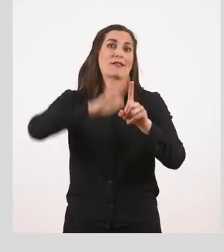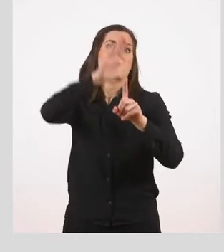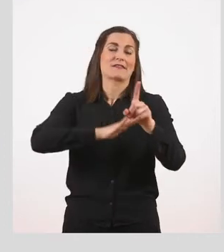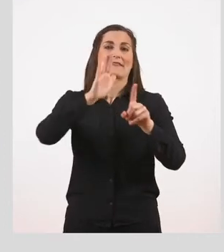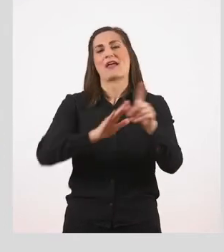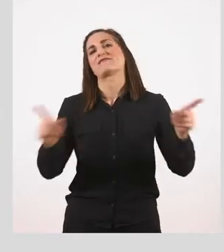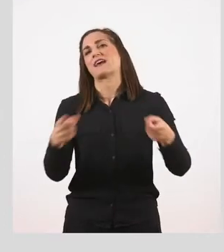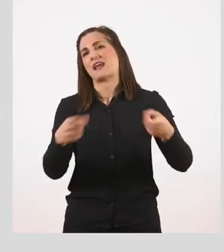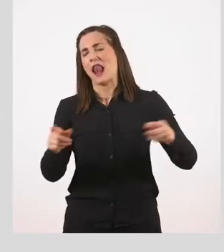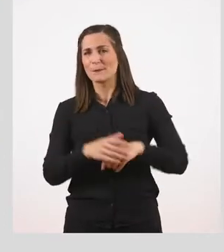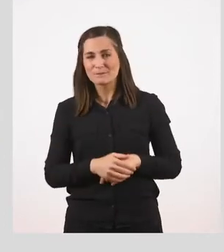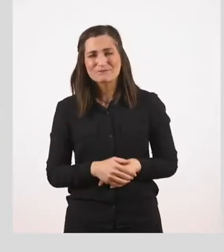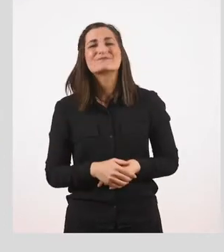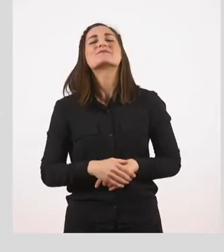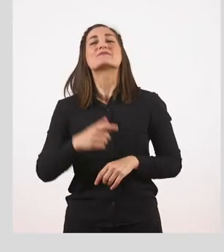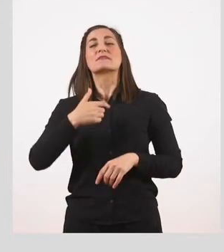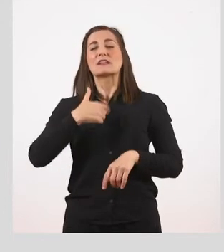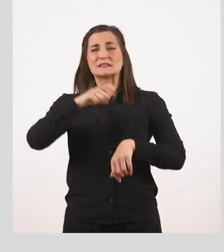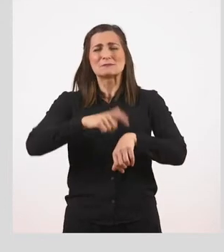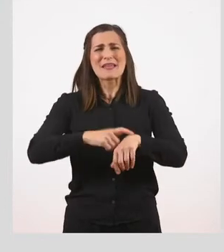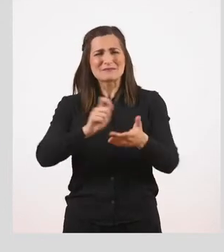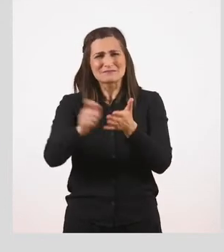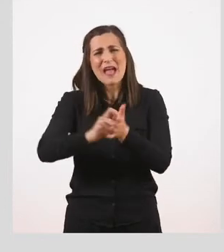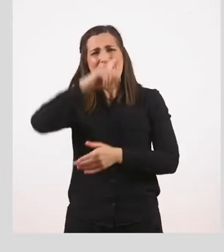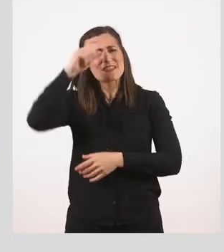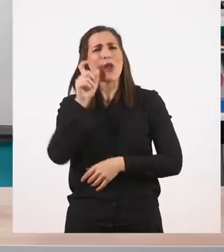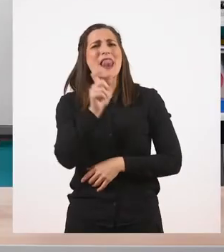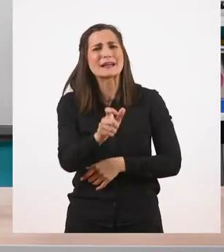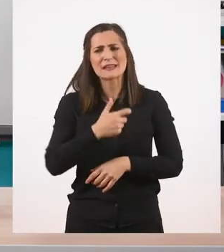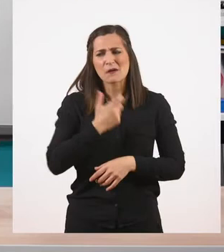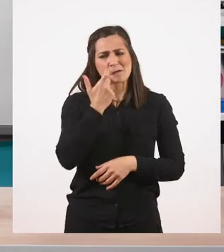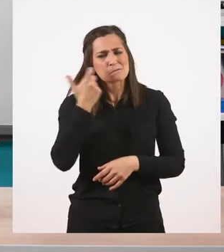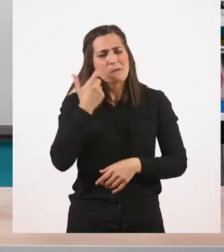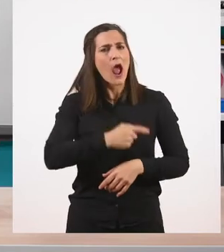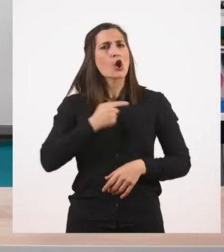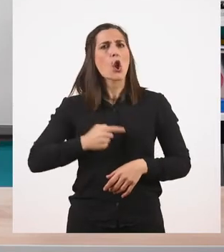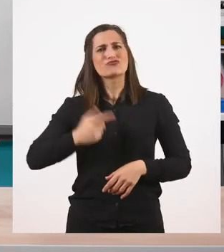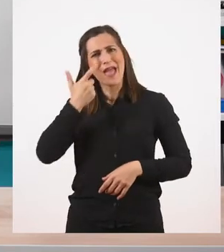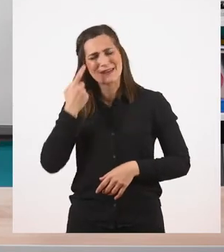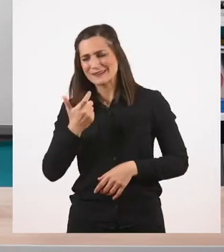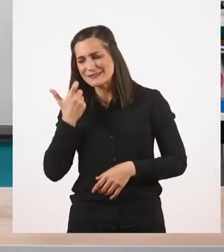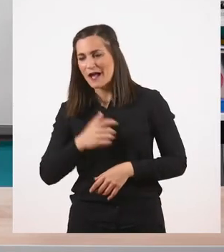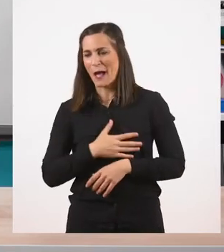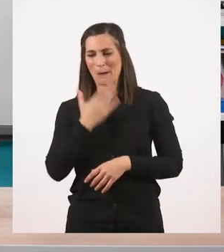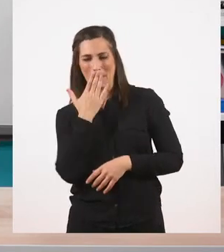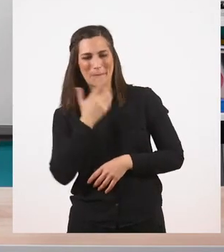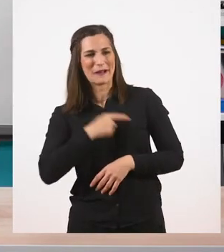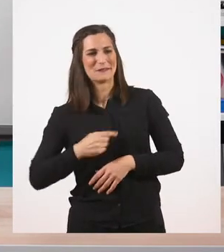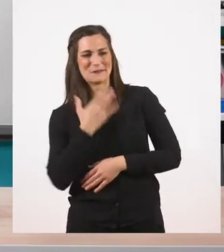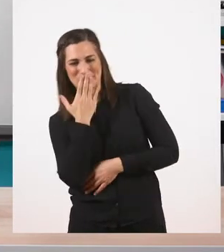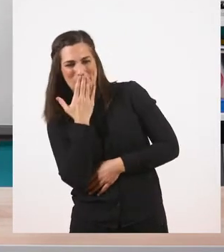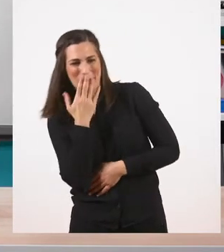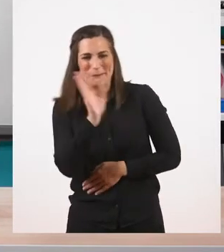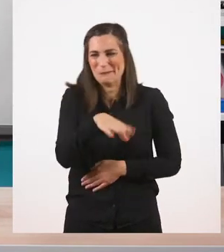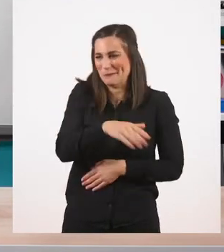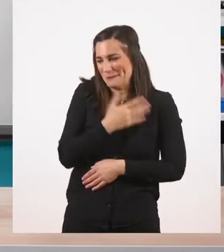Σε κάθε δύσκολη λέξη, εγώ κοιτούσα κρυφά τον Κλωτέρ, που καθόταν άπραχτος και κρυφογελούσε κοροϊδευτικά.